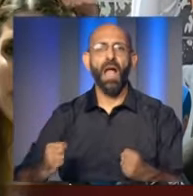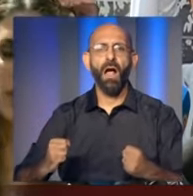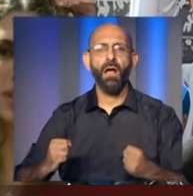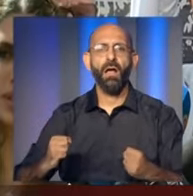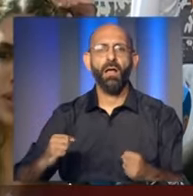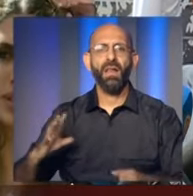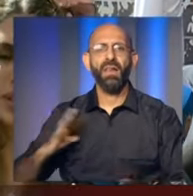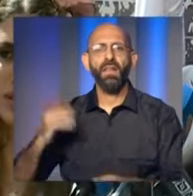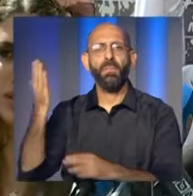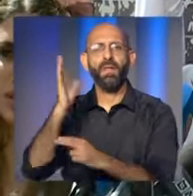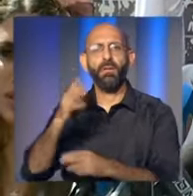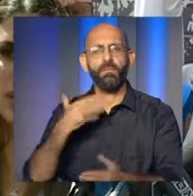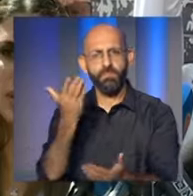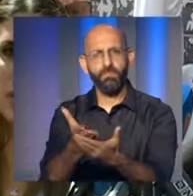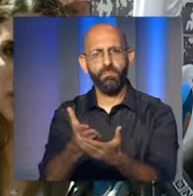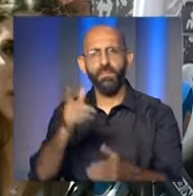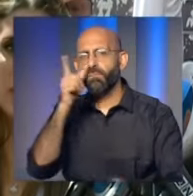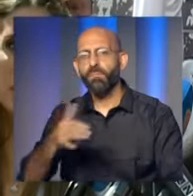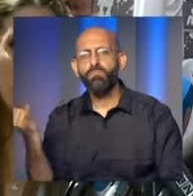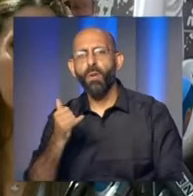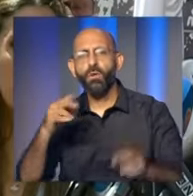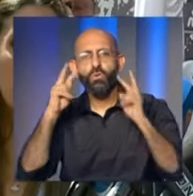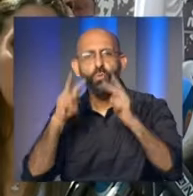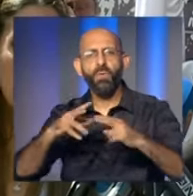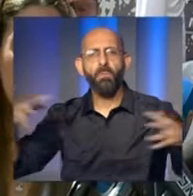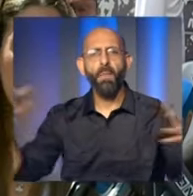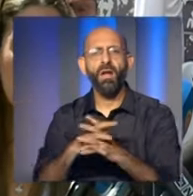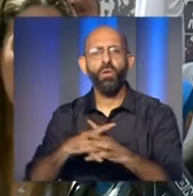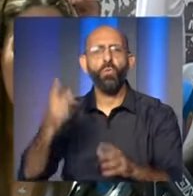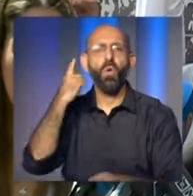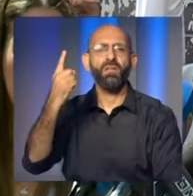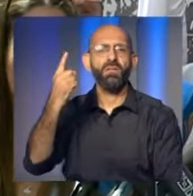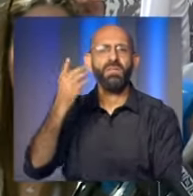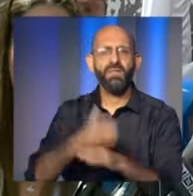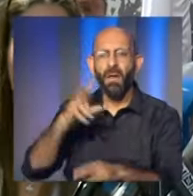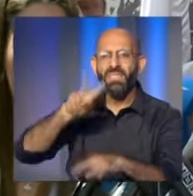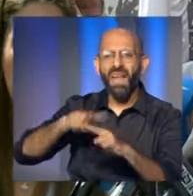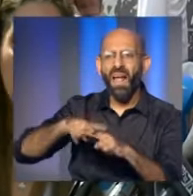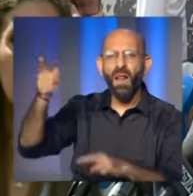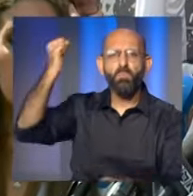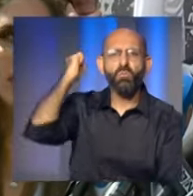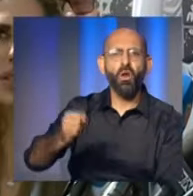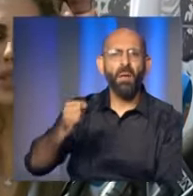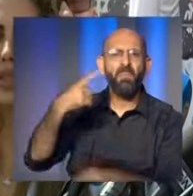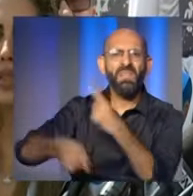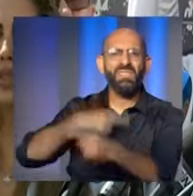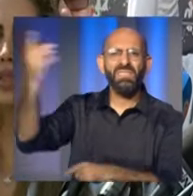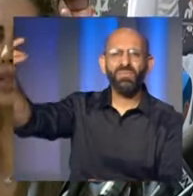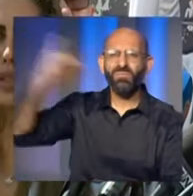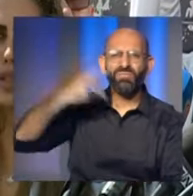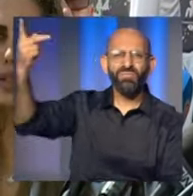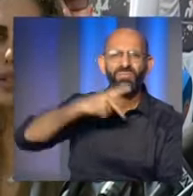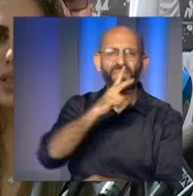هذا هو موقف لجنة الصحة النيابية هذا هو موقف الوطني العام الذي يجب أن يوحدنا اليوم